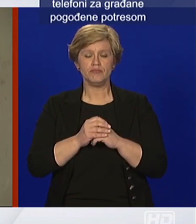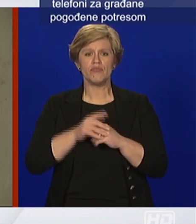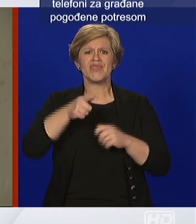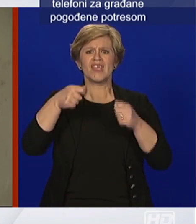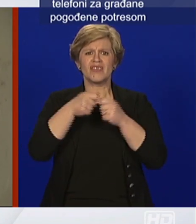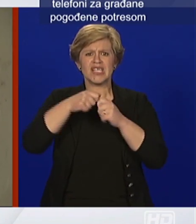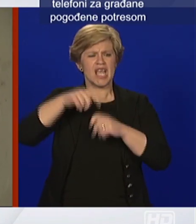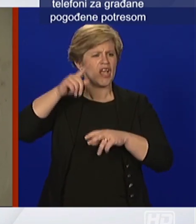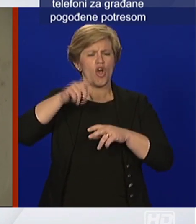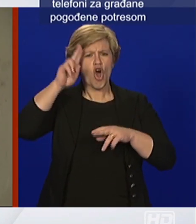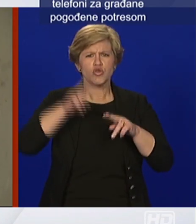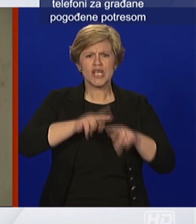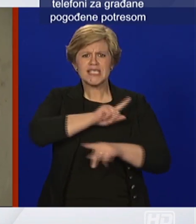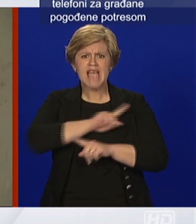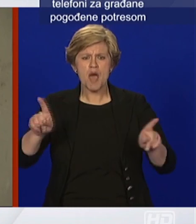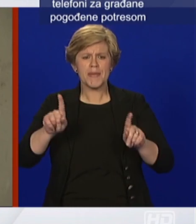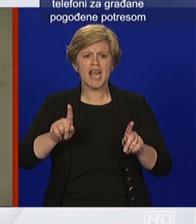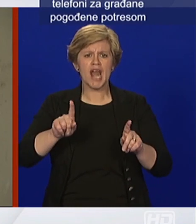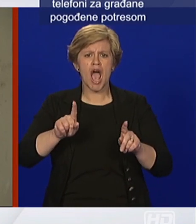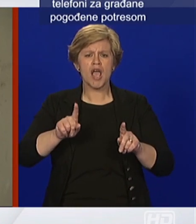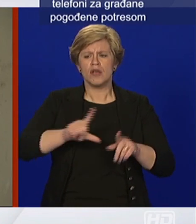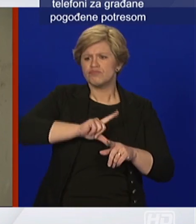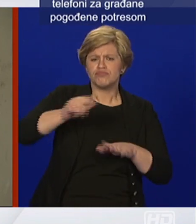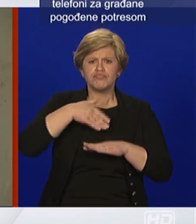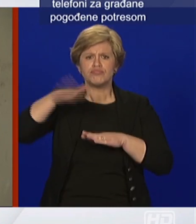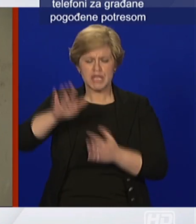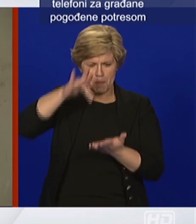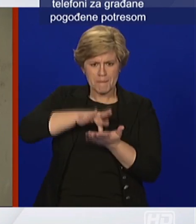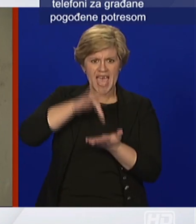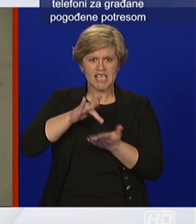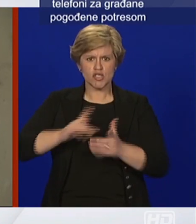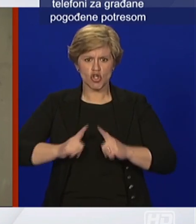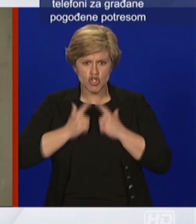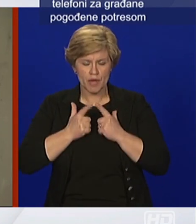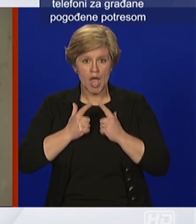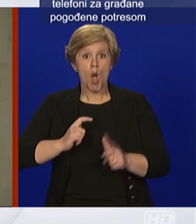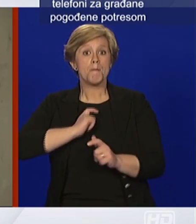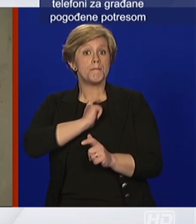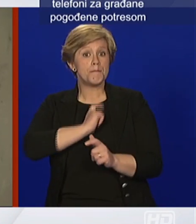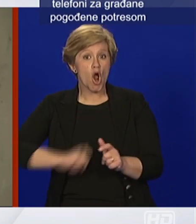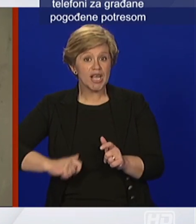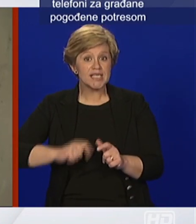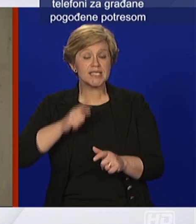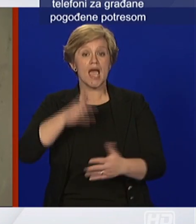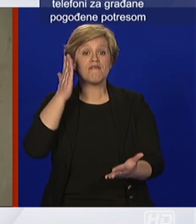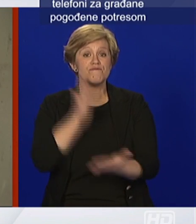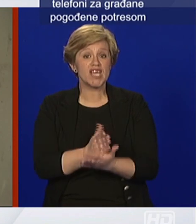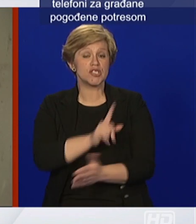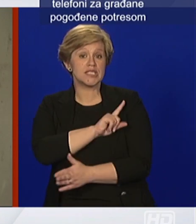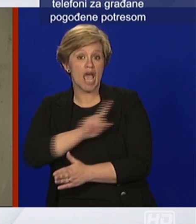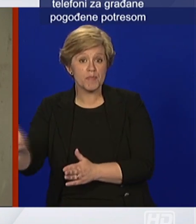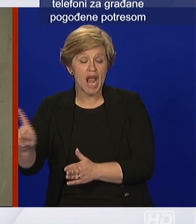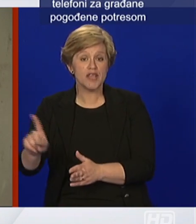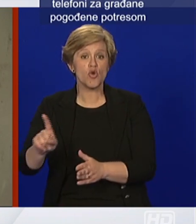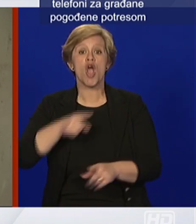napuštanja mjesta prebivališta se provodi. Dakle, Hrvatska policija prije svega zabranjuje odlazak izvan